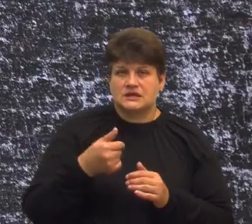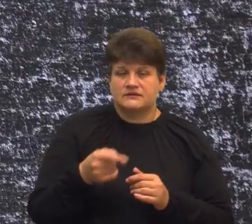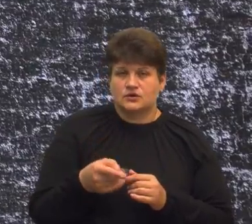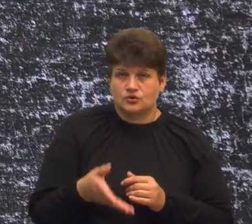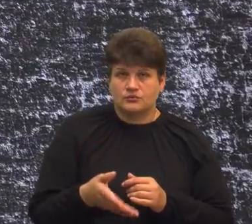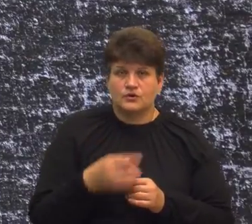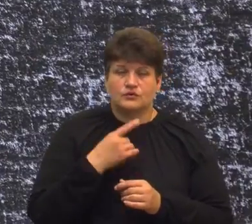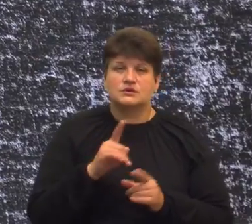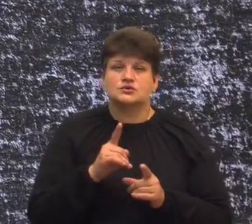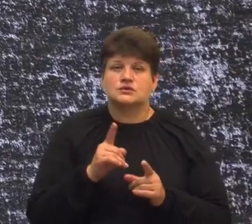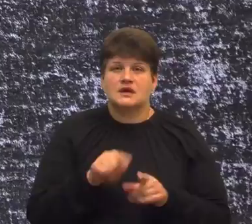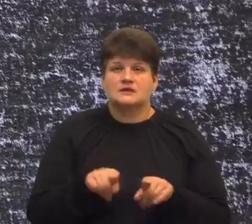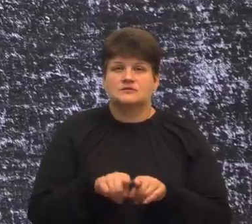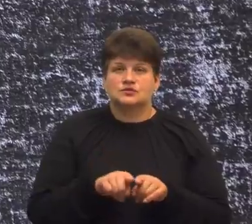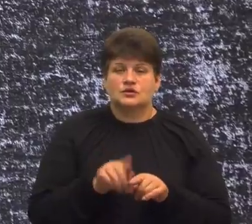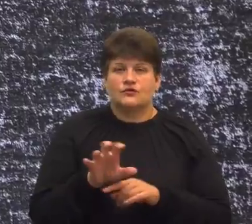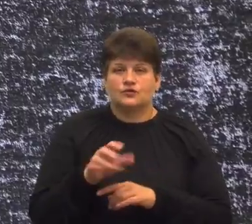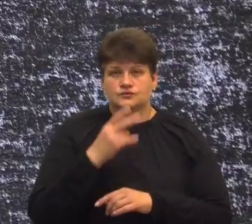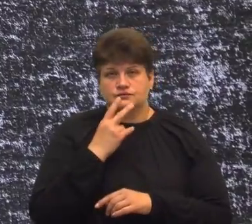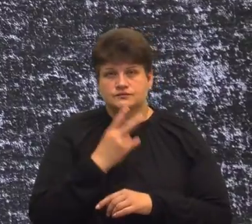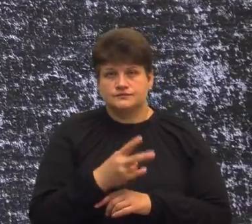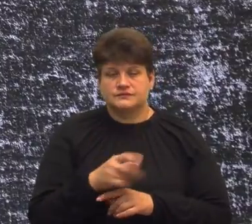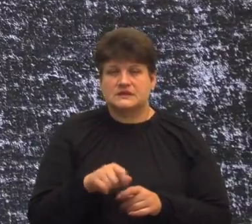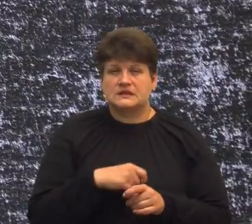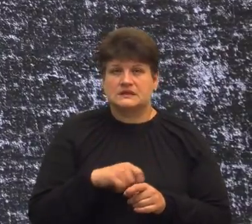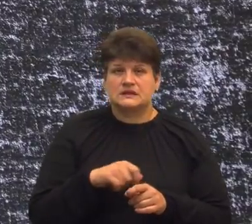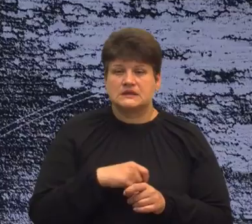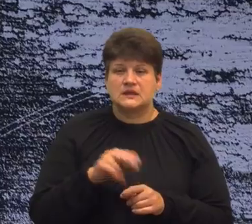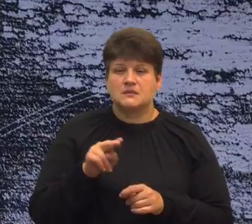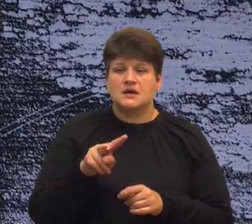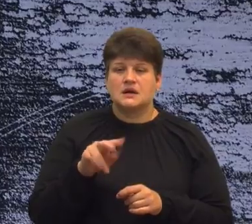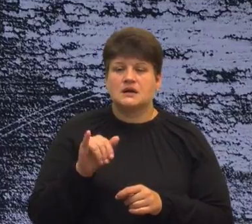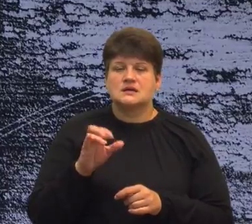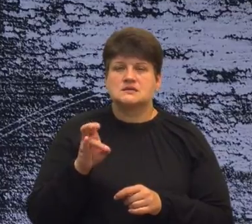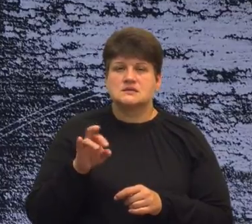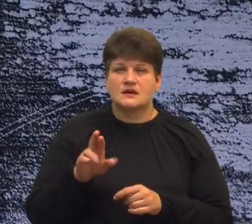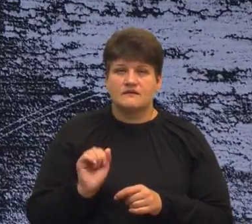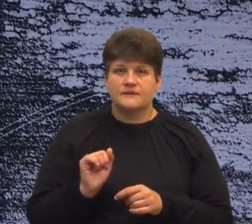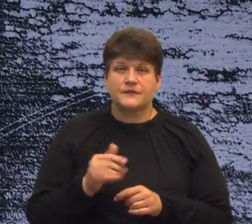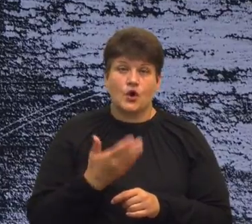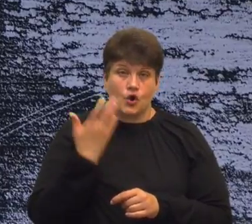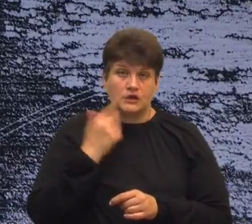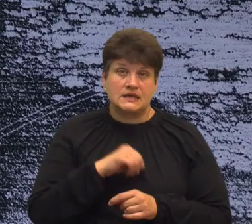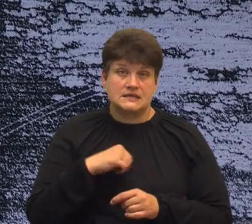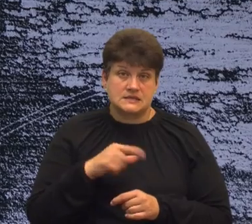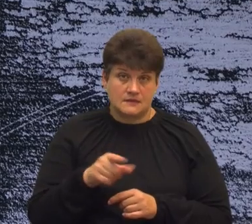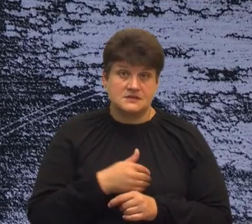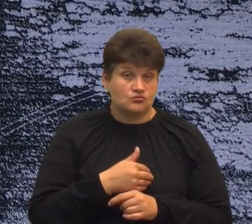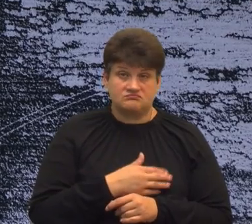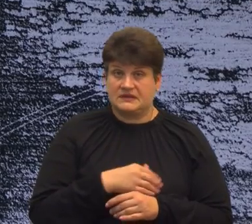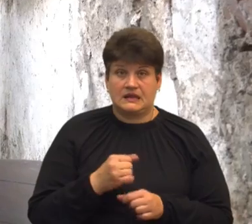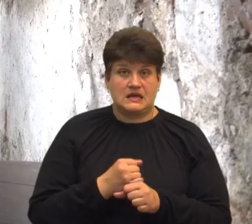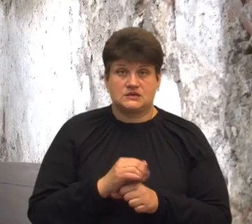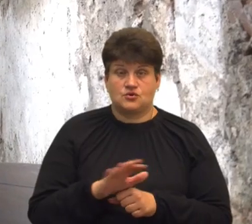яке розглядає. На тканину поїдену пліснявою такою. От коли сам захочеш, то таке не зробиш. І в